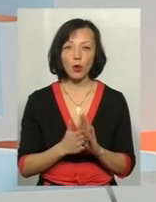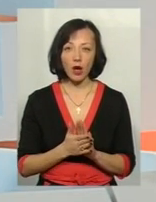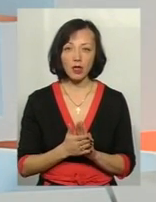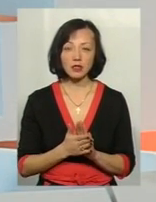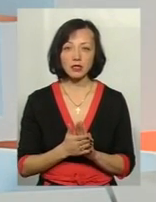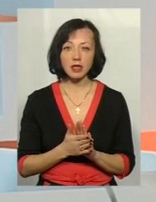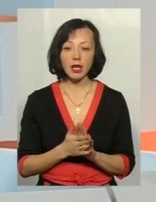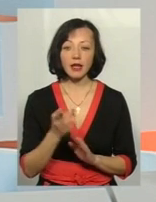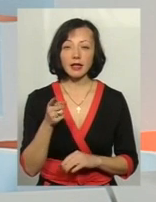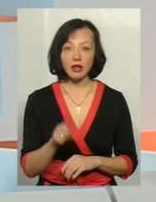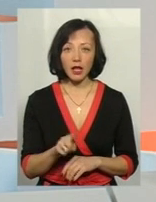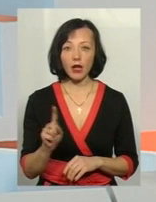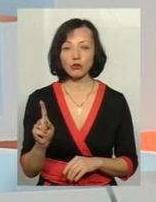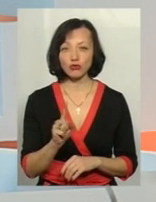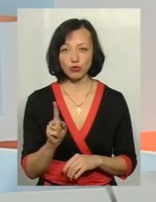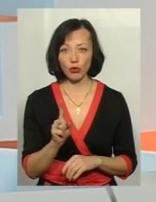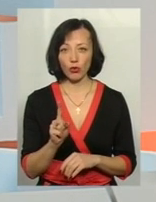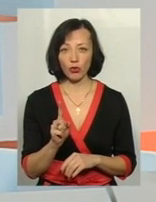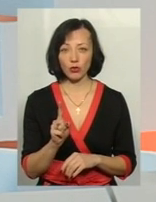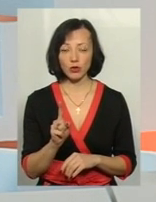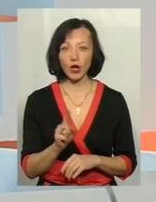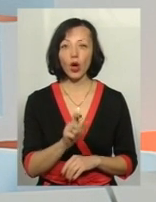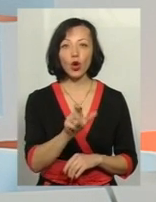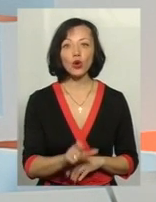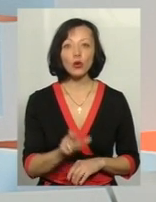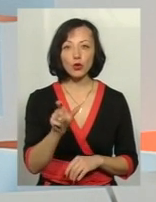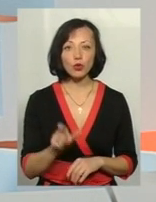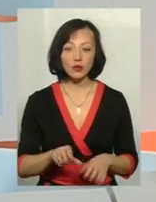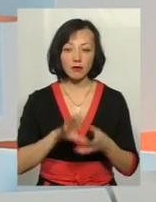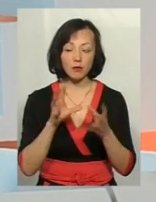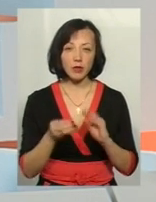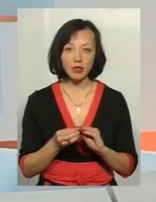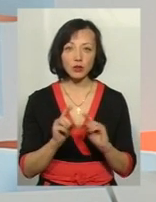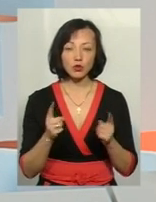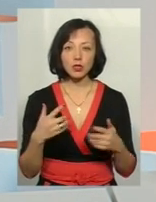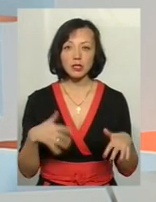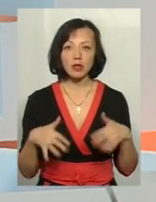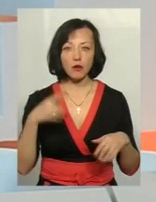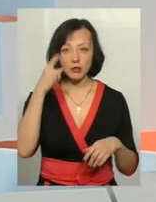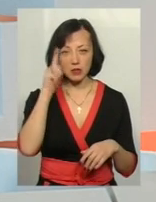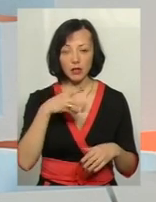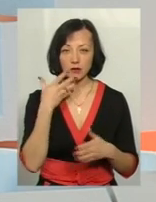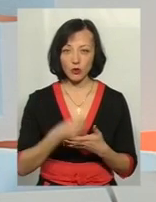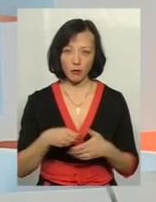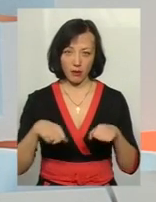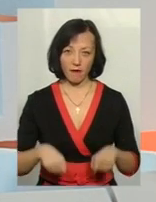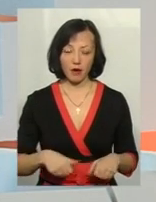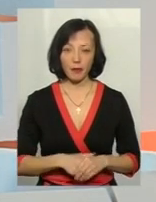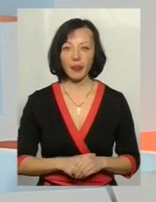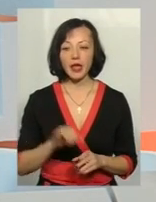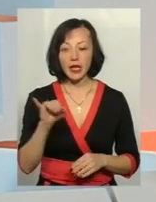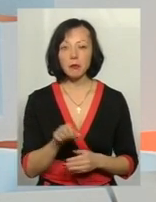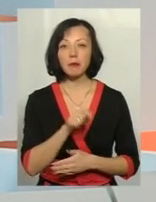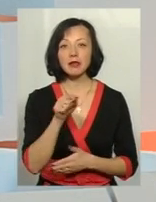те, що люди, в принципі, дуже слабо знають свої права. І